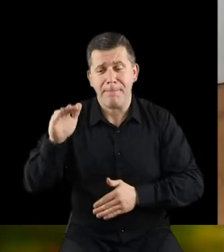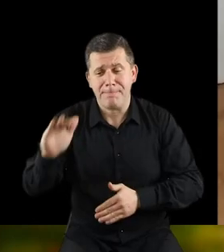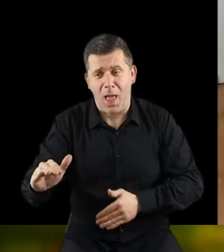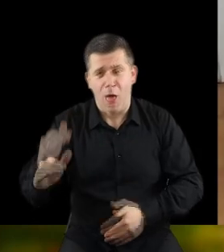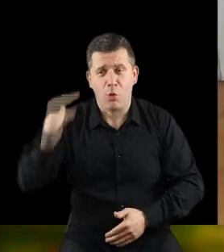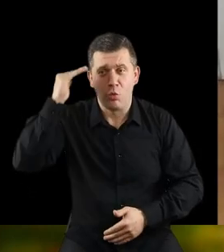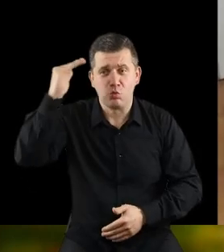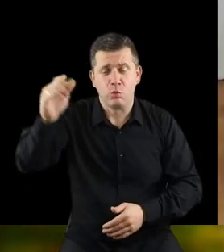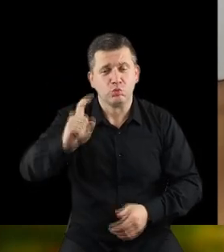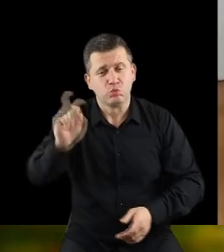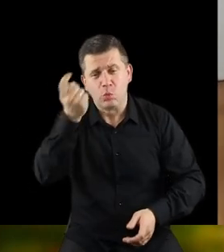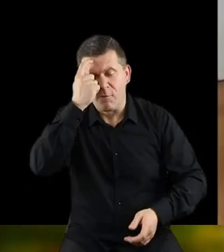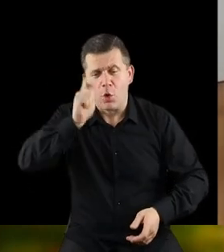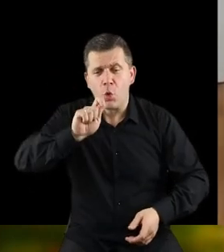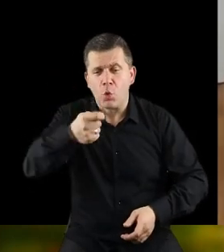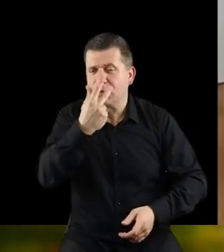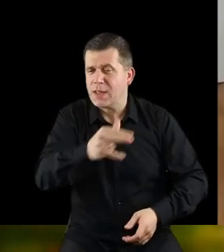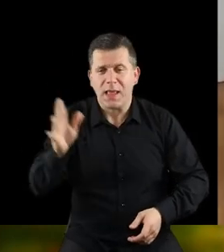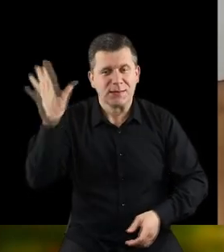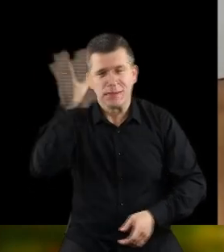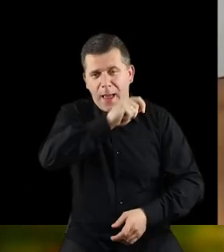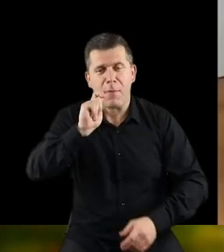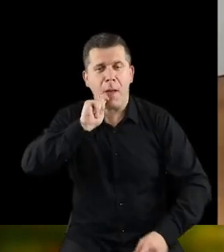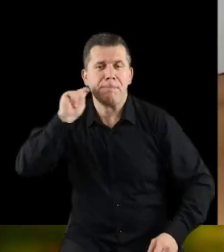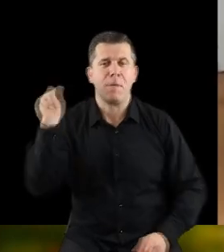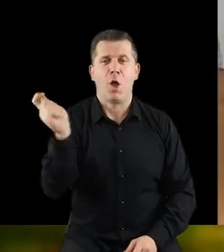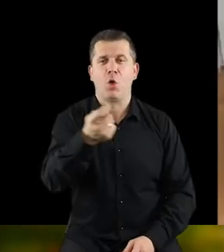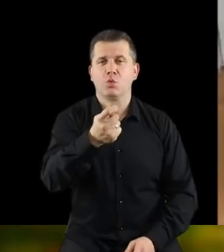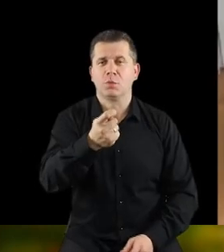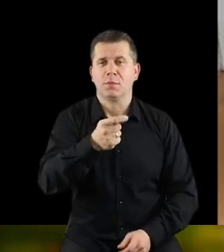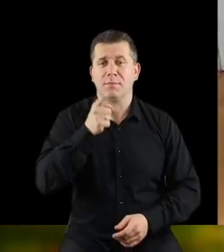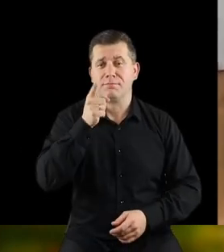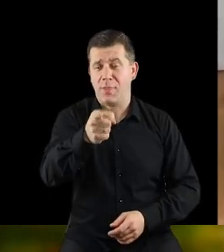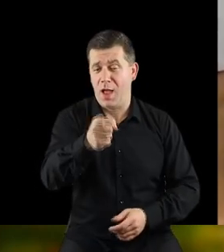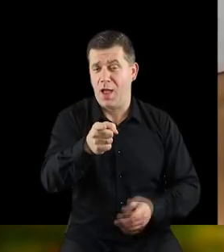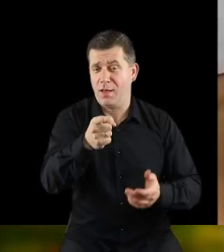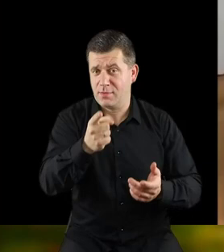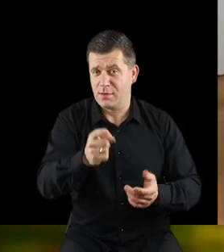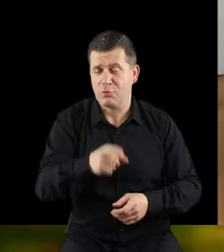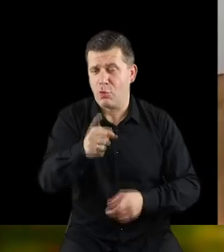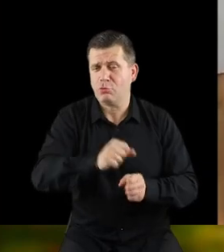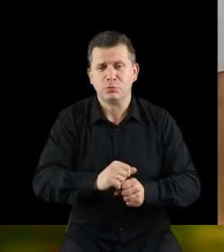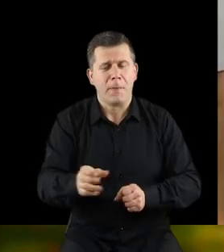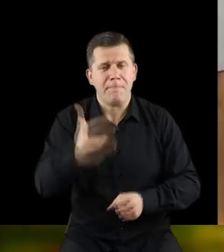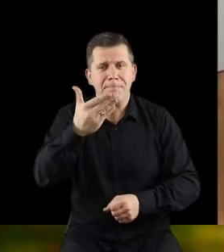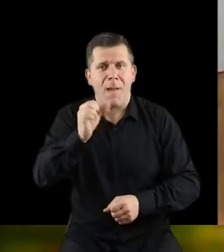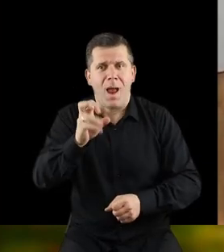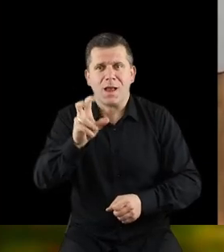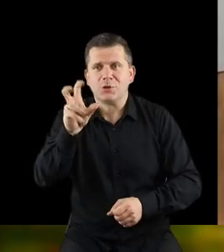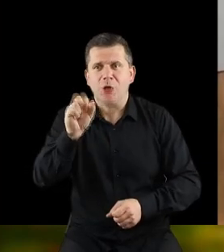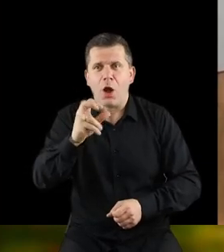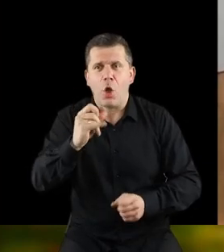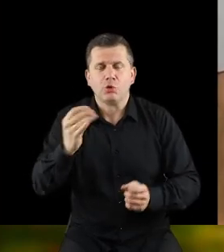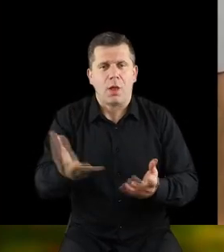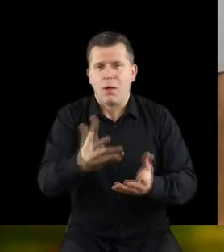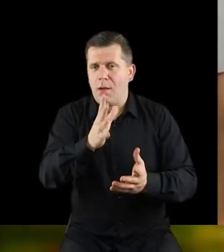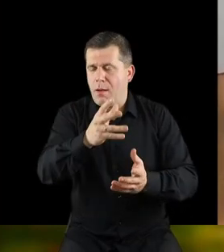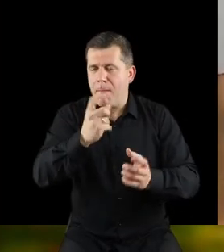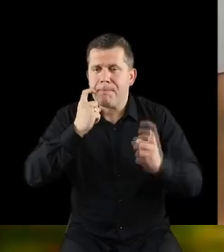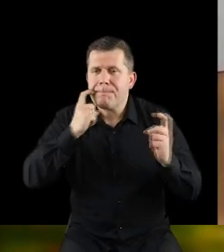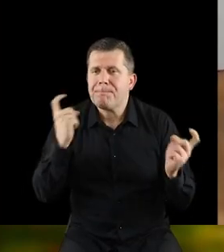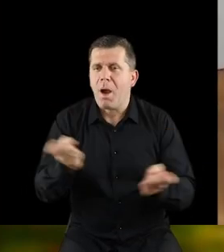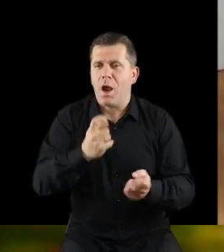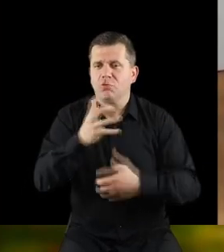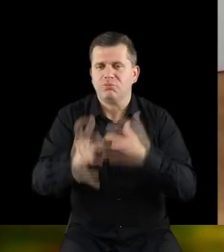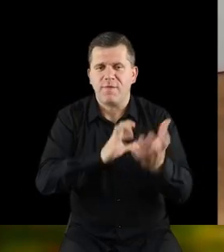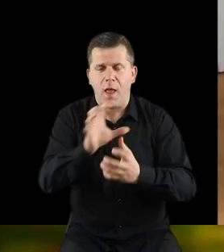małych i dużych kluczem do niezapomnianych podróży. Pani zaś to czarodziejka, która bacznie